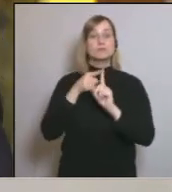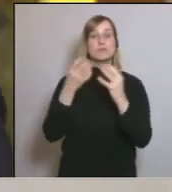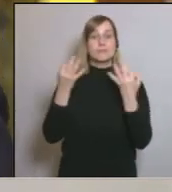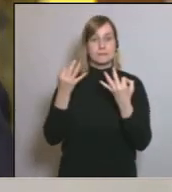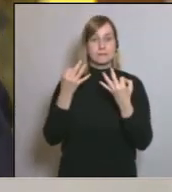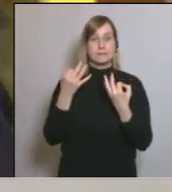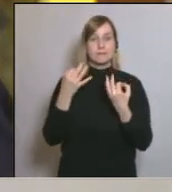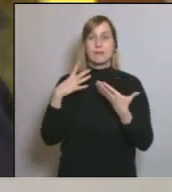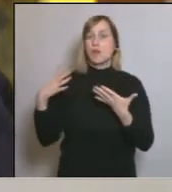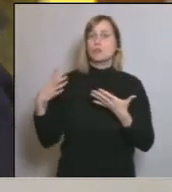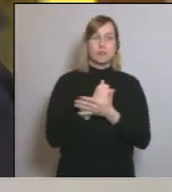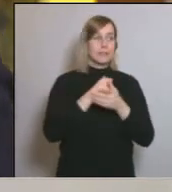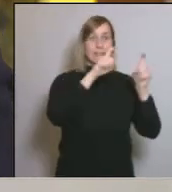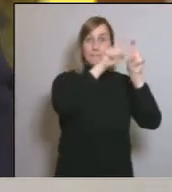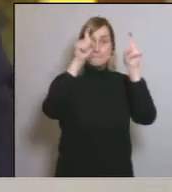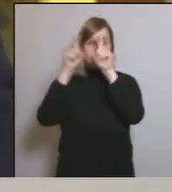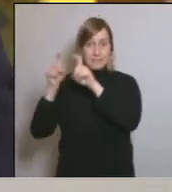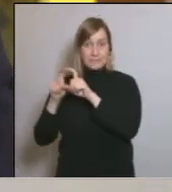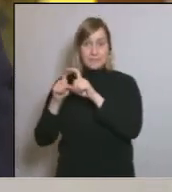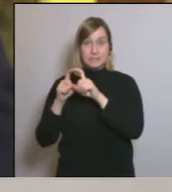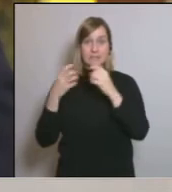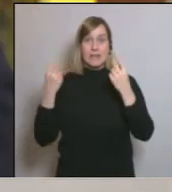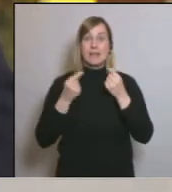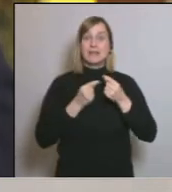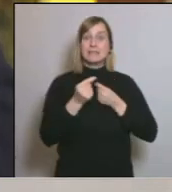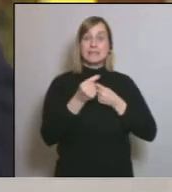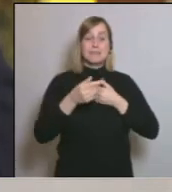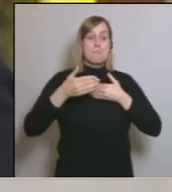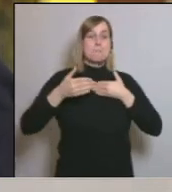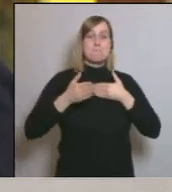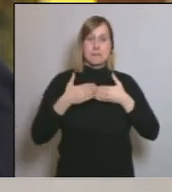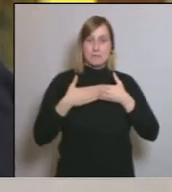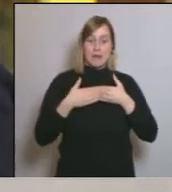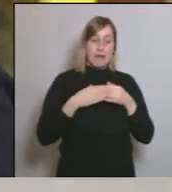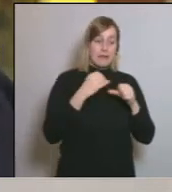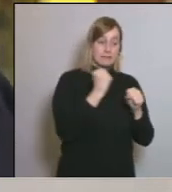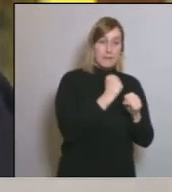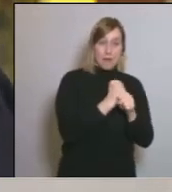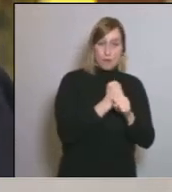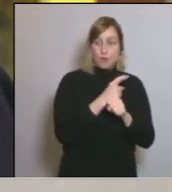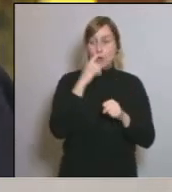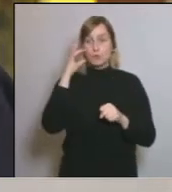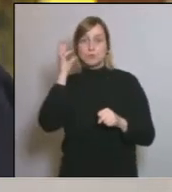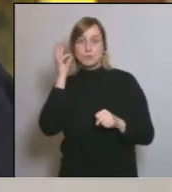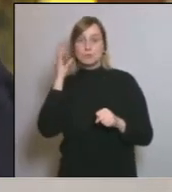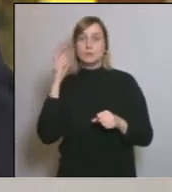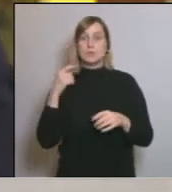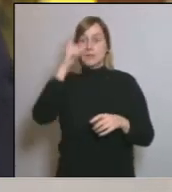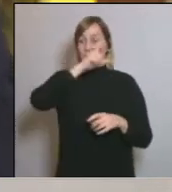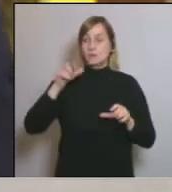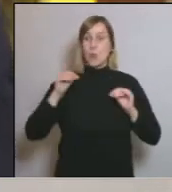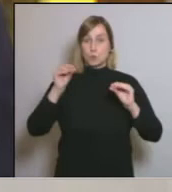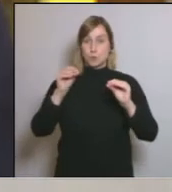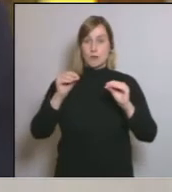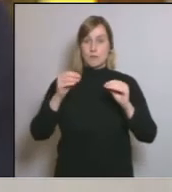que en totes les empreses la distància mínima exigible entre treballadors i treballadores i persones usuàries